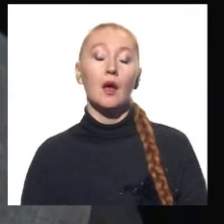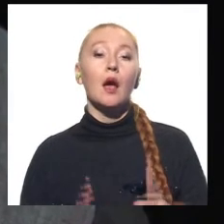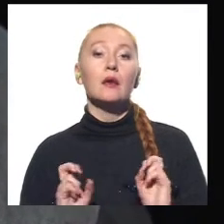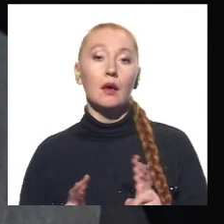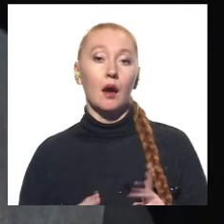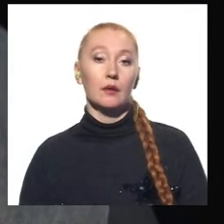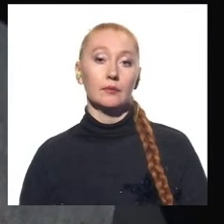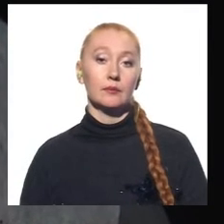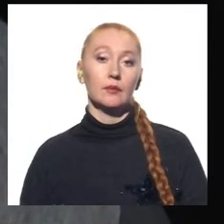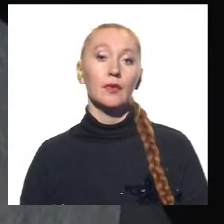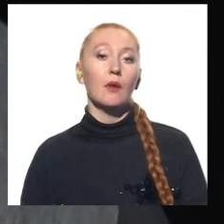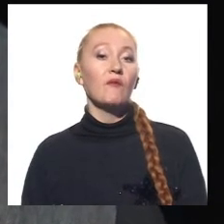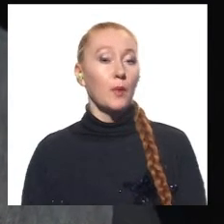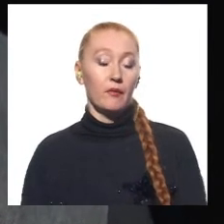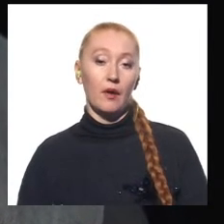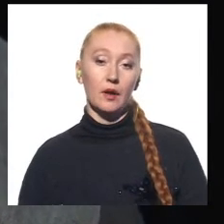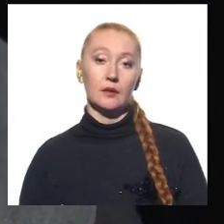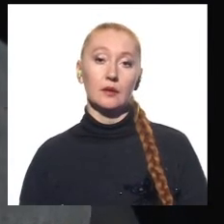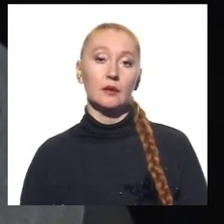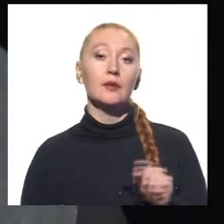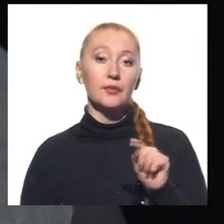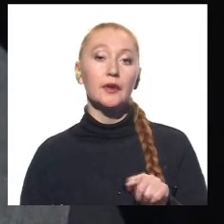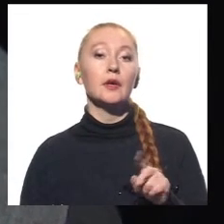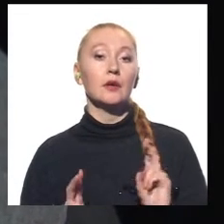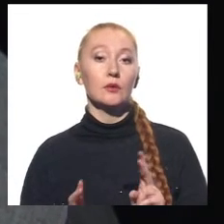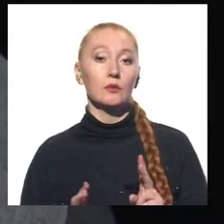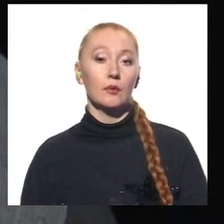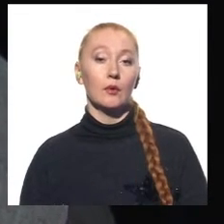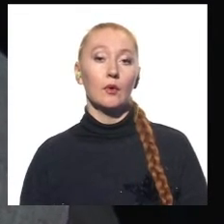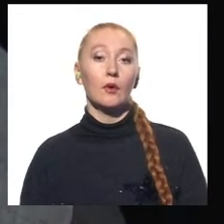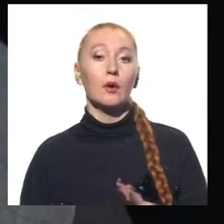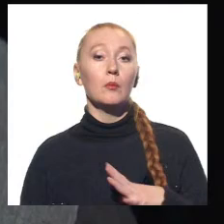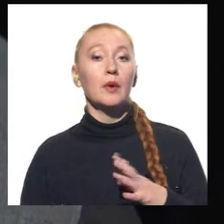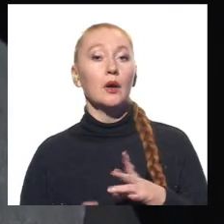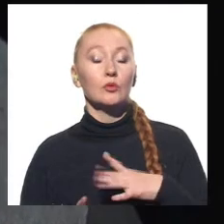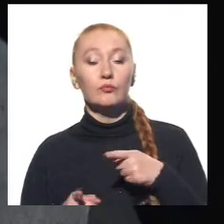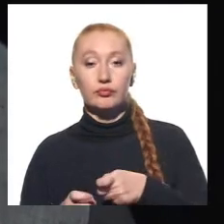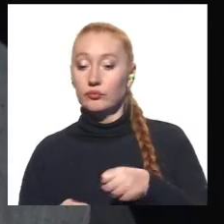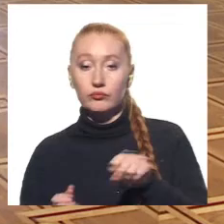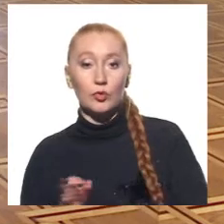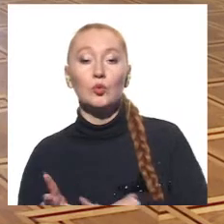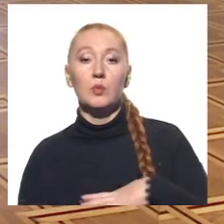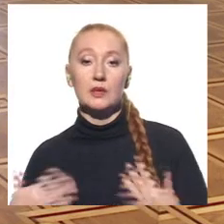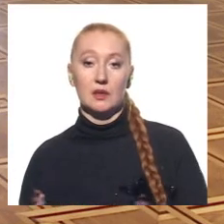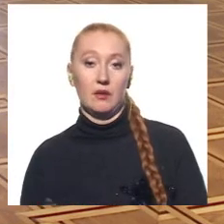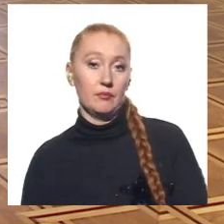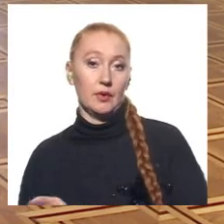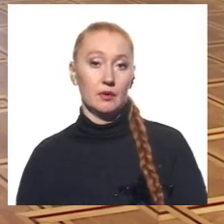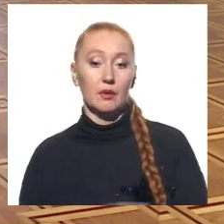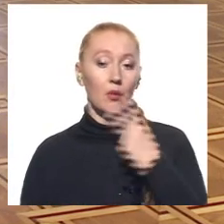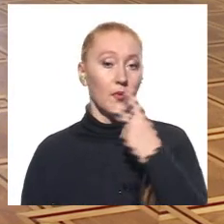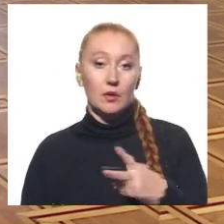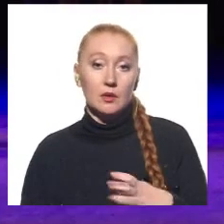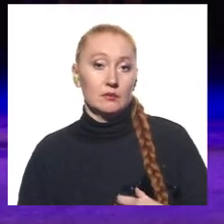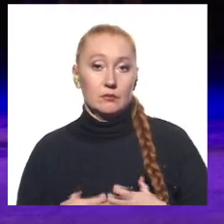так, як вбивали тих, чи добивали тих, які були слабі». Побачене вражає,